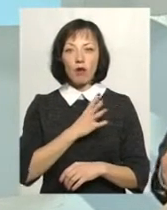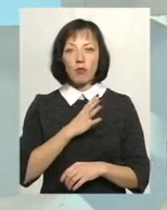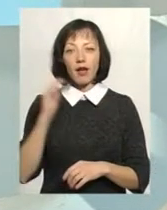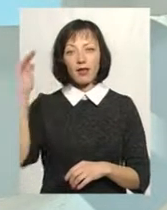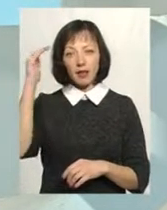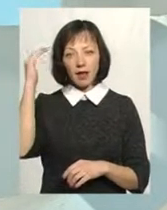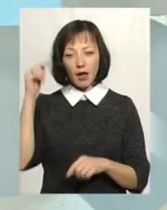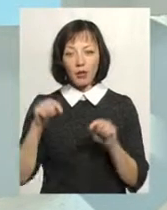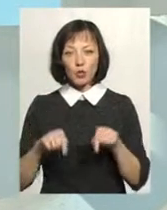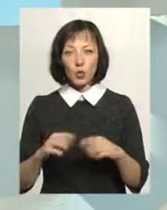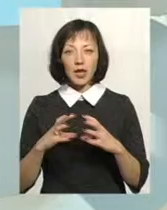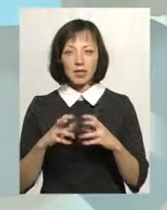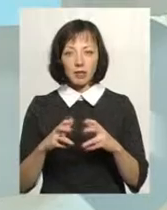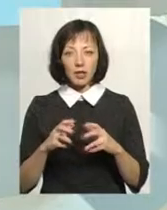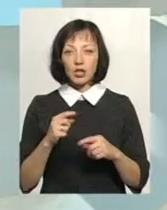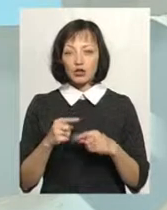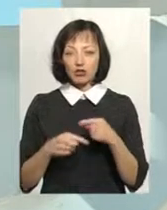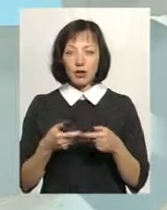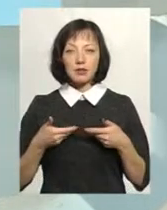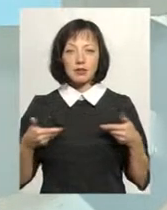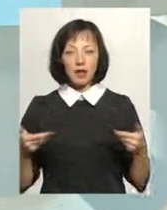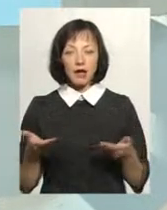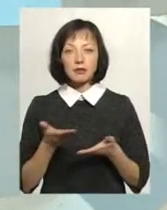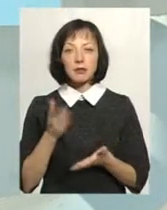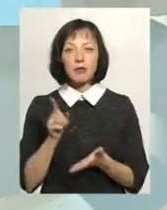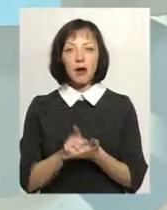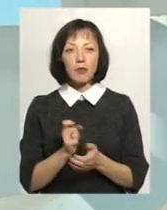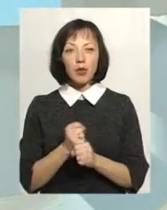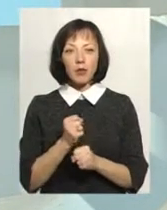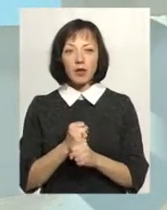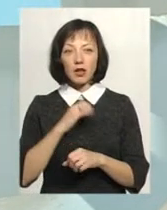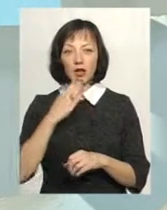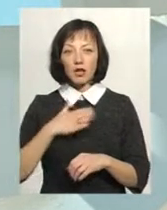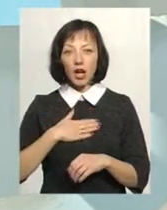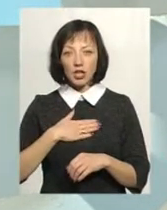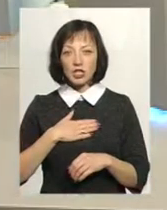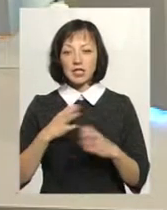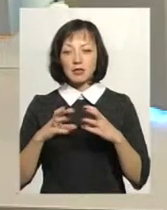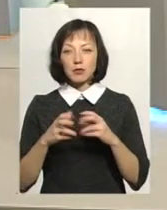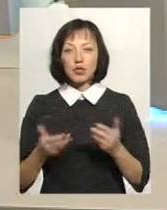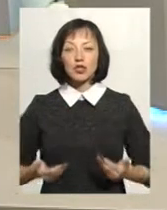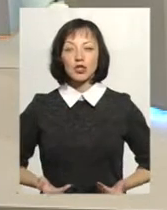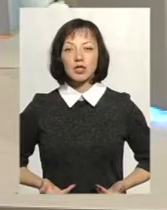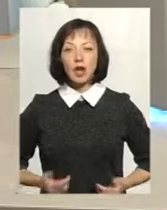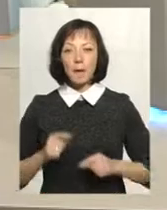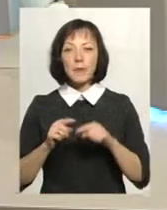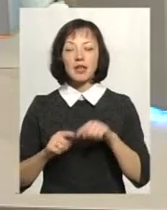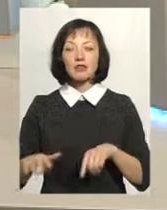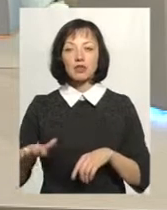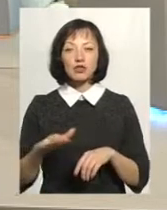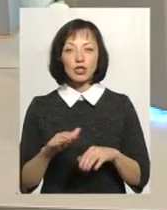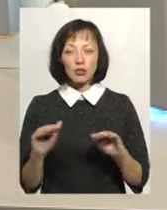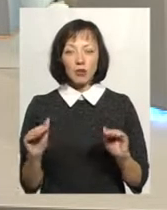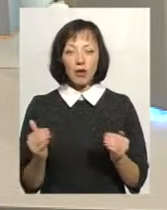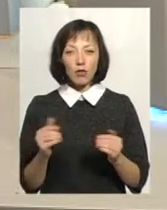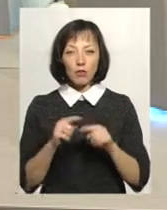небі, і тут на землі, через нас. Ми маємо робити наше земне життя, нашу земну батьківщину, малу